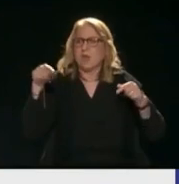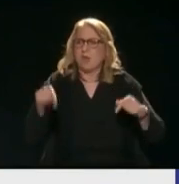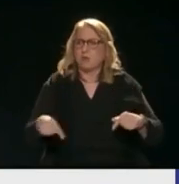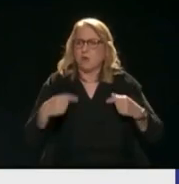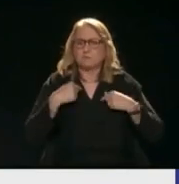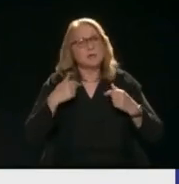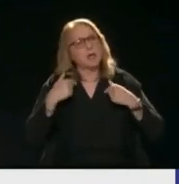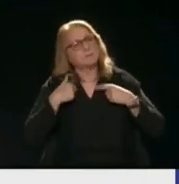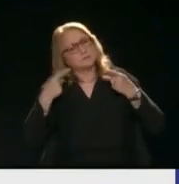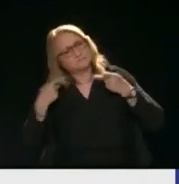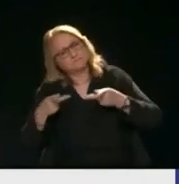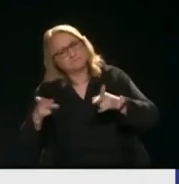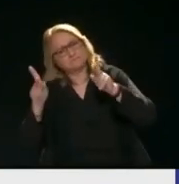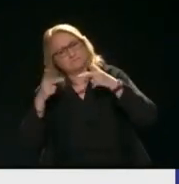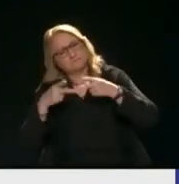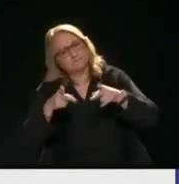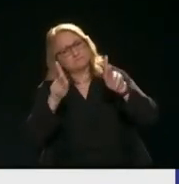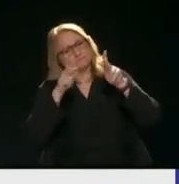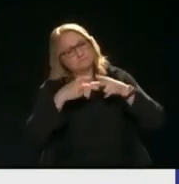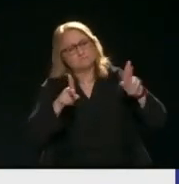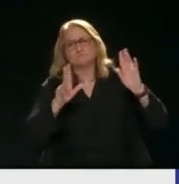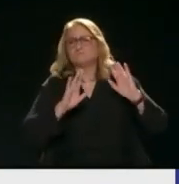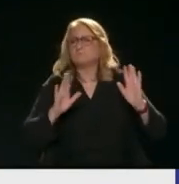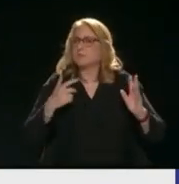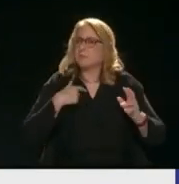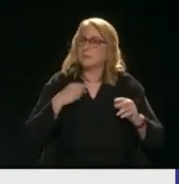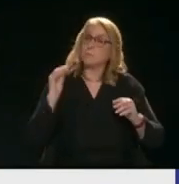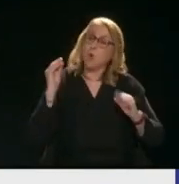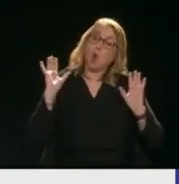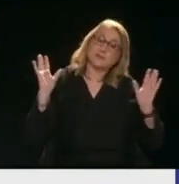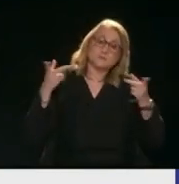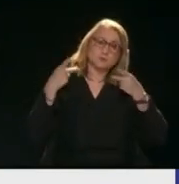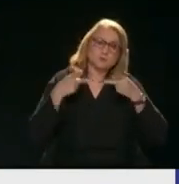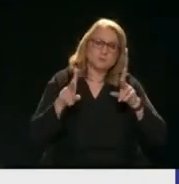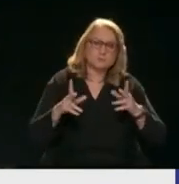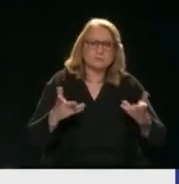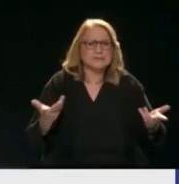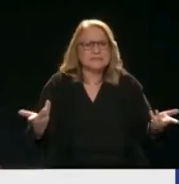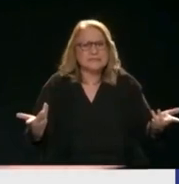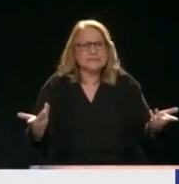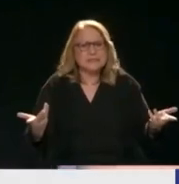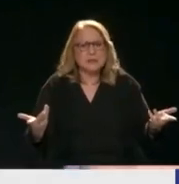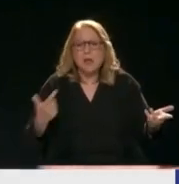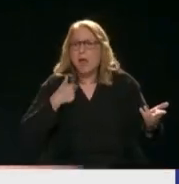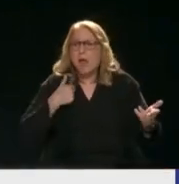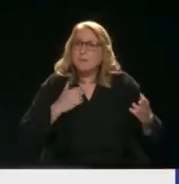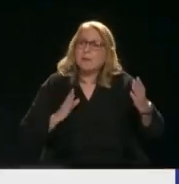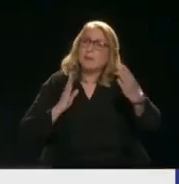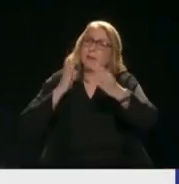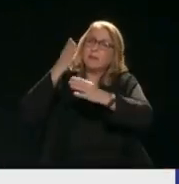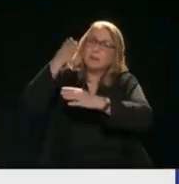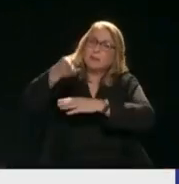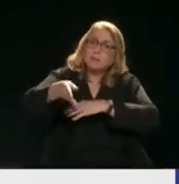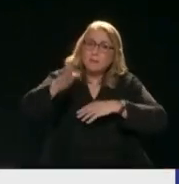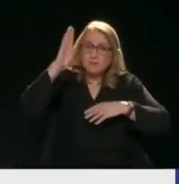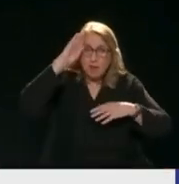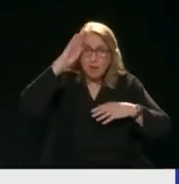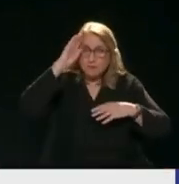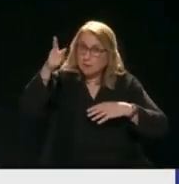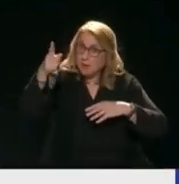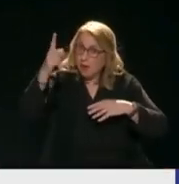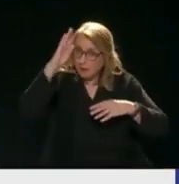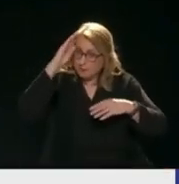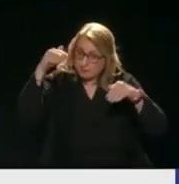πολιτισμένοι Σε παρακαλώ Αντί αν πάμε εμείς εκεί θα βάλουμε τα δικά μας τεπ Εμείς εκεί που πάμε σε κάθε χώρα Που μας σεβάστηκε και τη